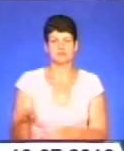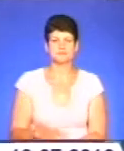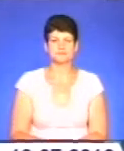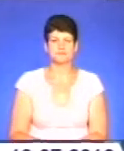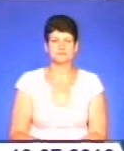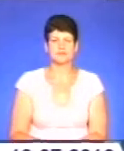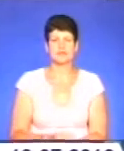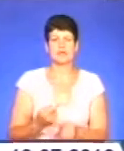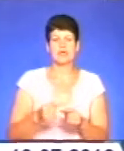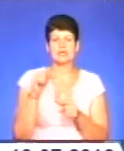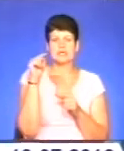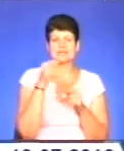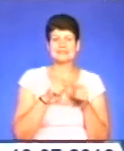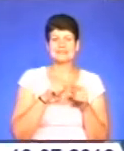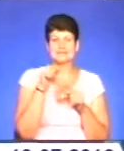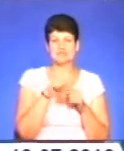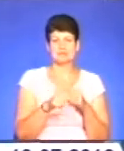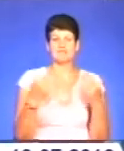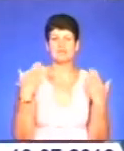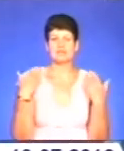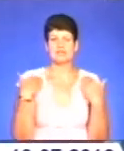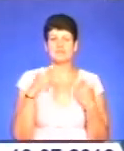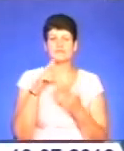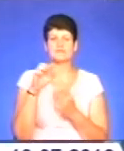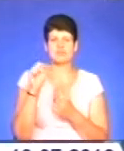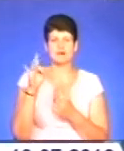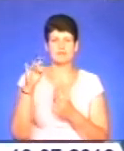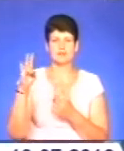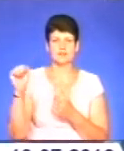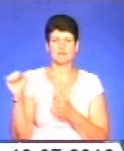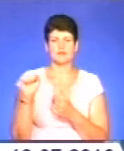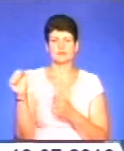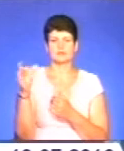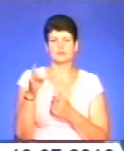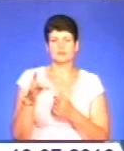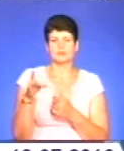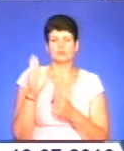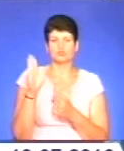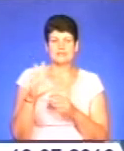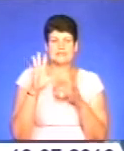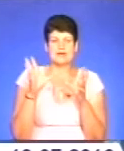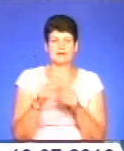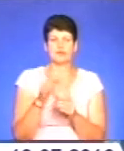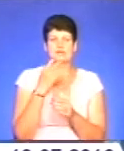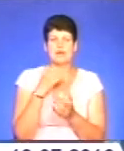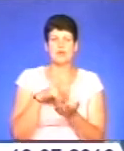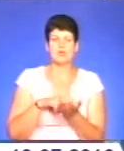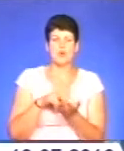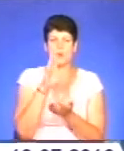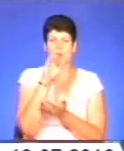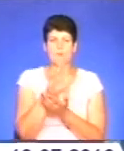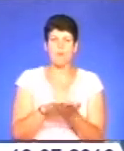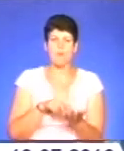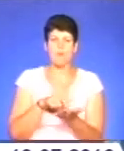Цими вихідними у Марійському духовному центрі у Зарваниці на Теребовлянщині пройде загальна національна проща. З Тернополя до Зарваниці